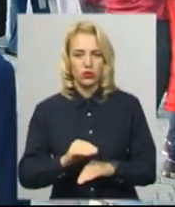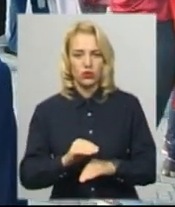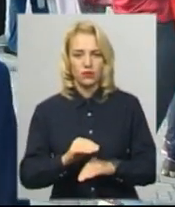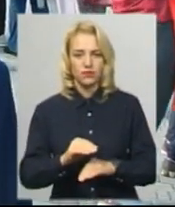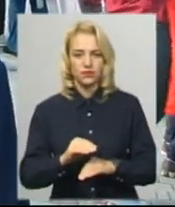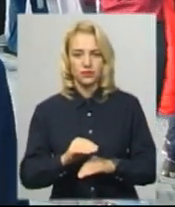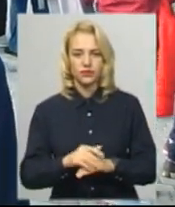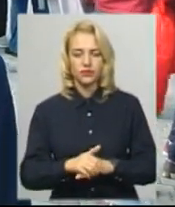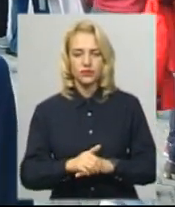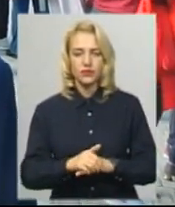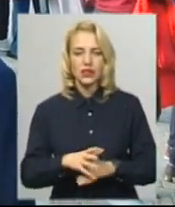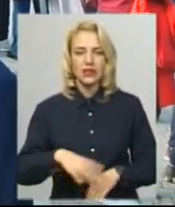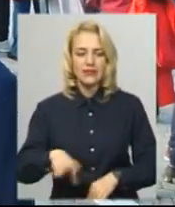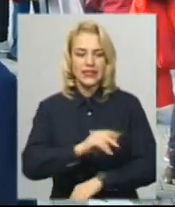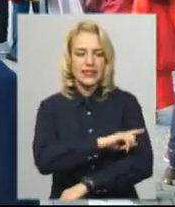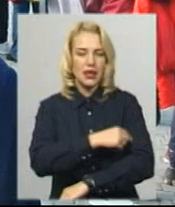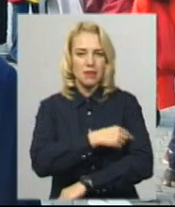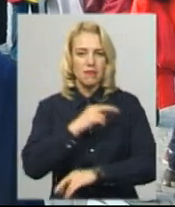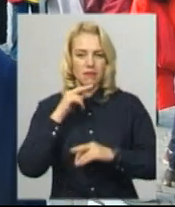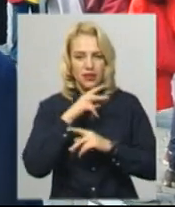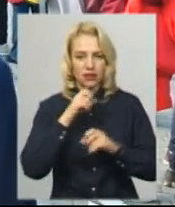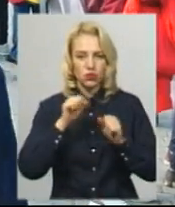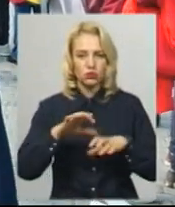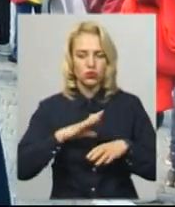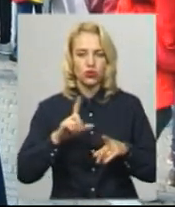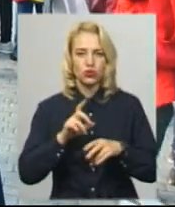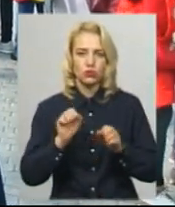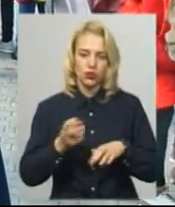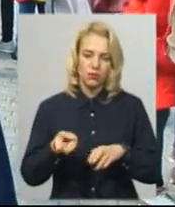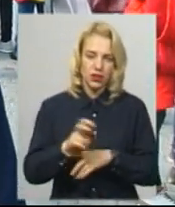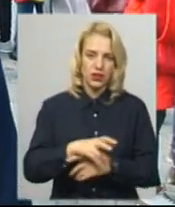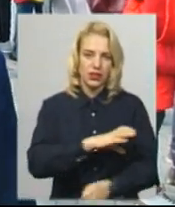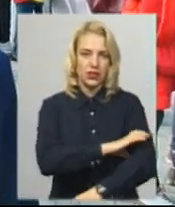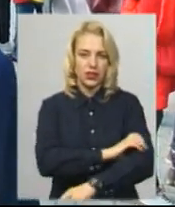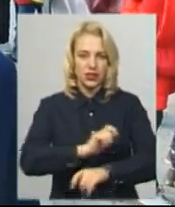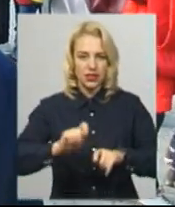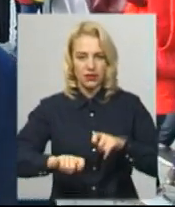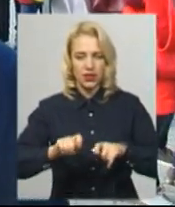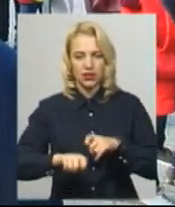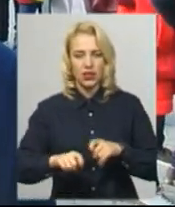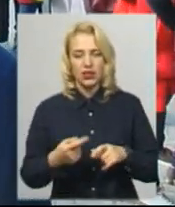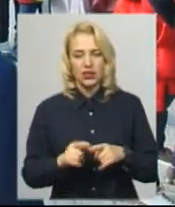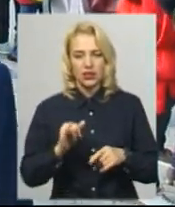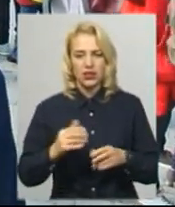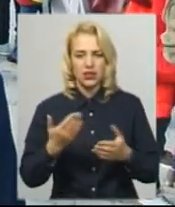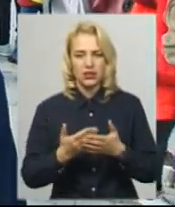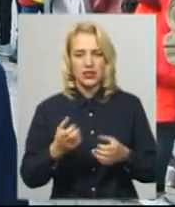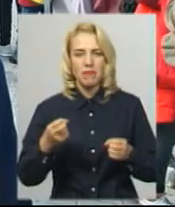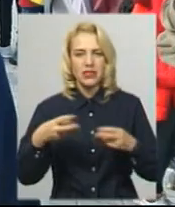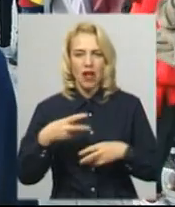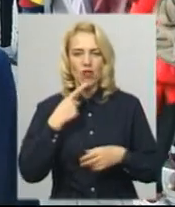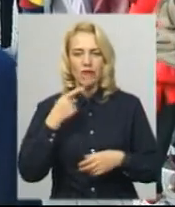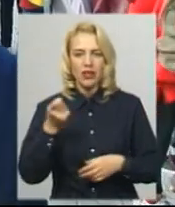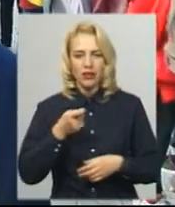Окомплектовано, всі медичні будуть, що можна прийти змірити тиск. Ми кажемо, відділимо спеціальну неділю,